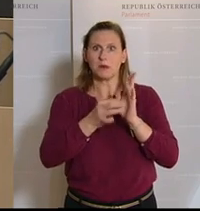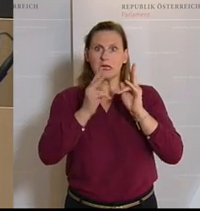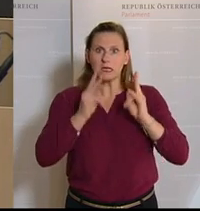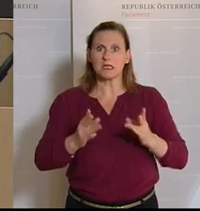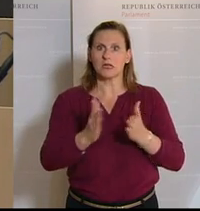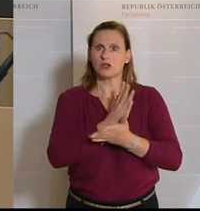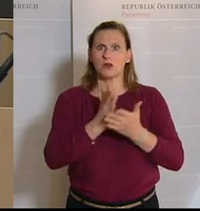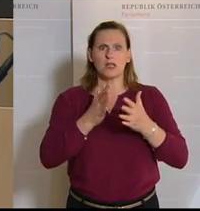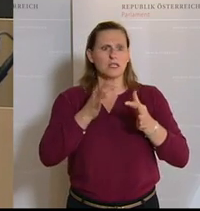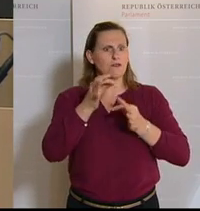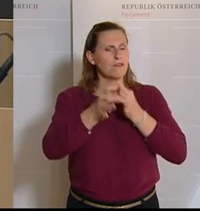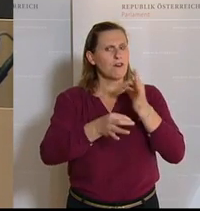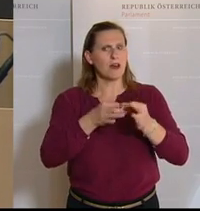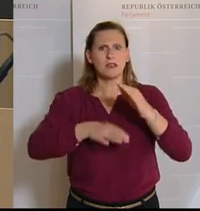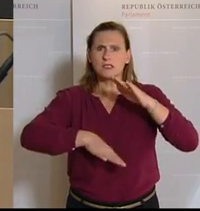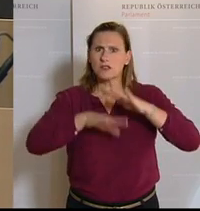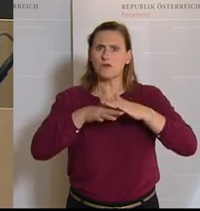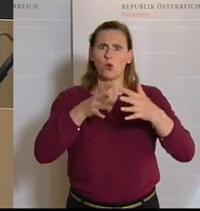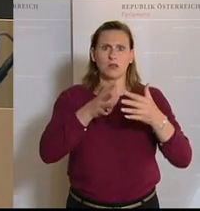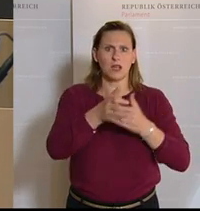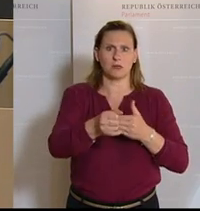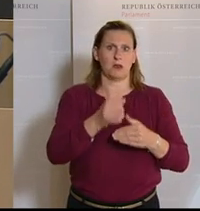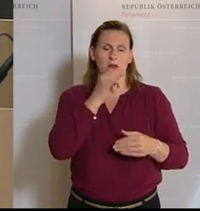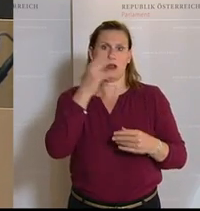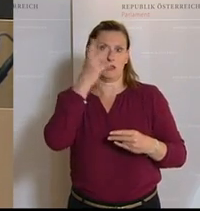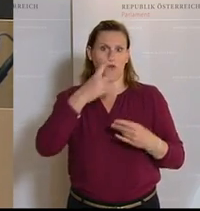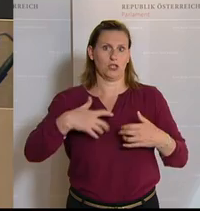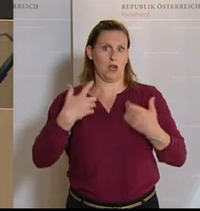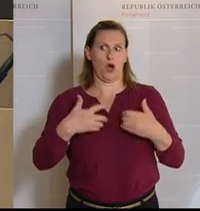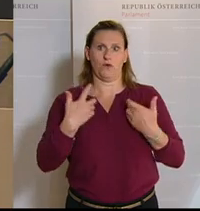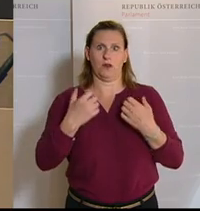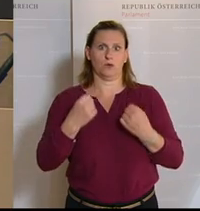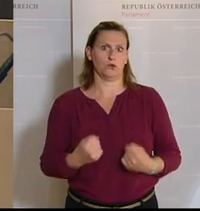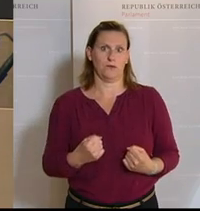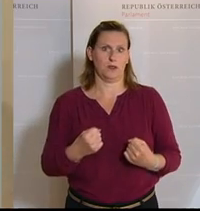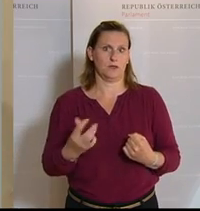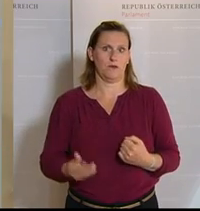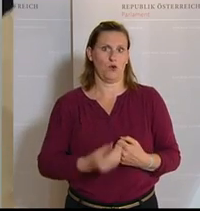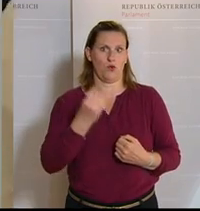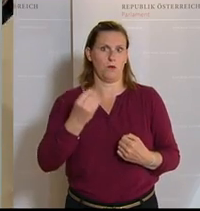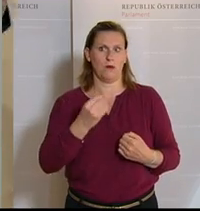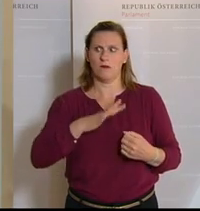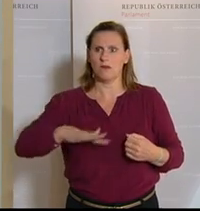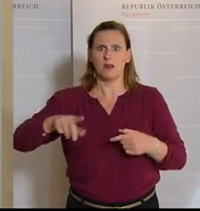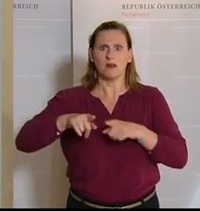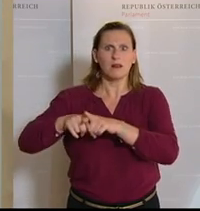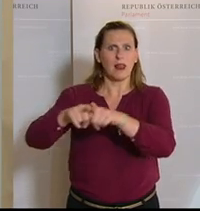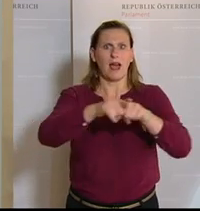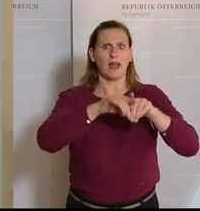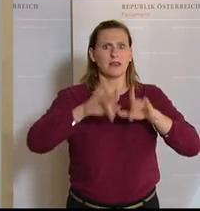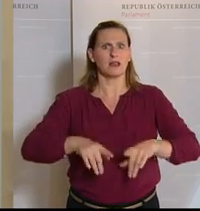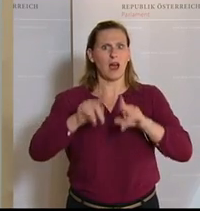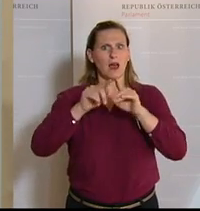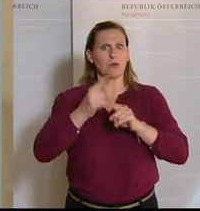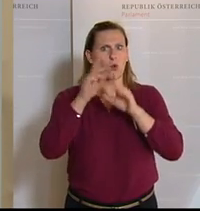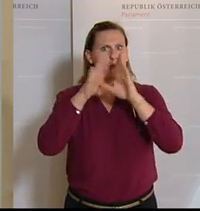transparentes Verfahren und ganz ehrlich, ich kann diese Aufregung darüber überhaupt nicht verstehen. Weil, und ich glaube, das verbindet uns ja auch im Hodenhaus. Wir wollen